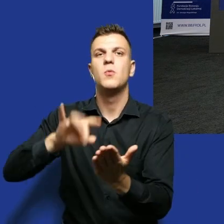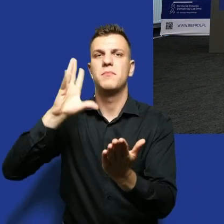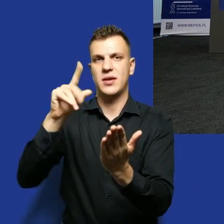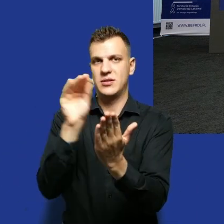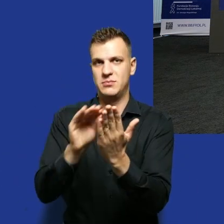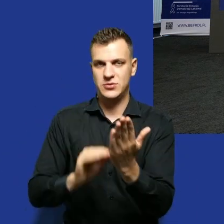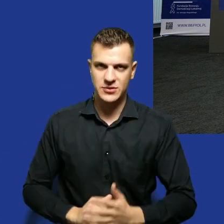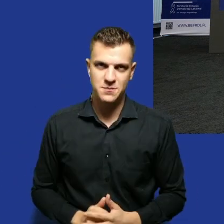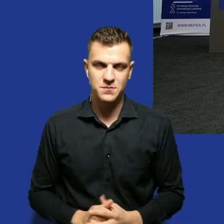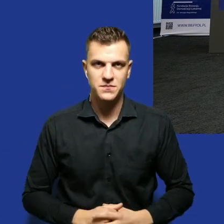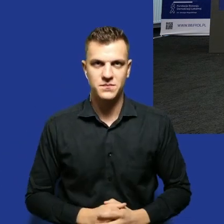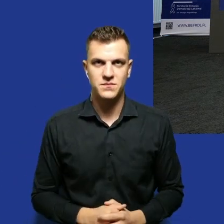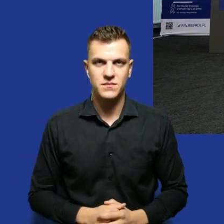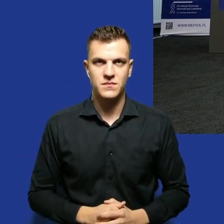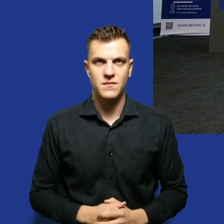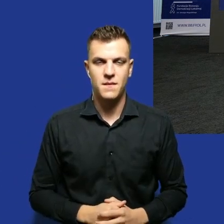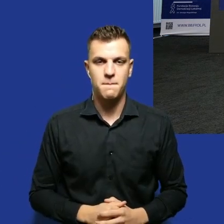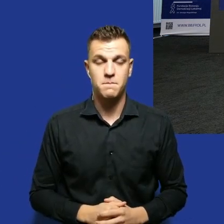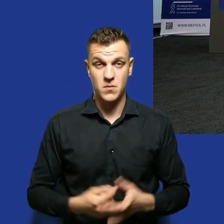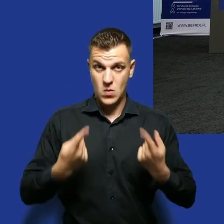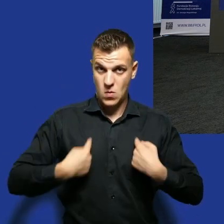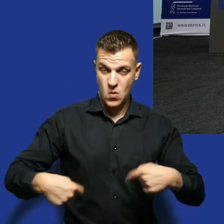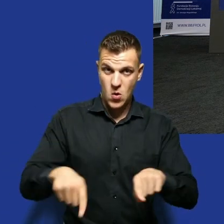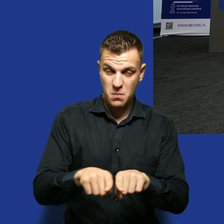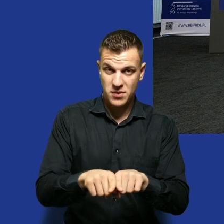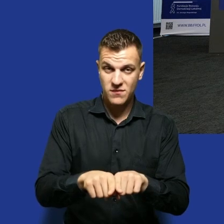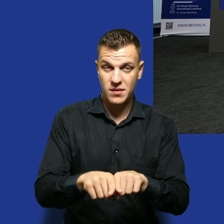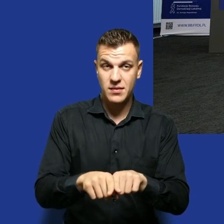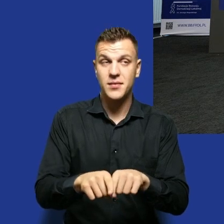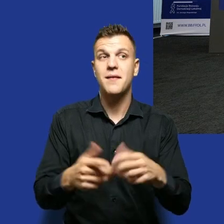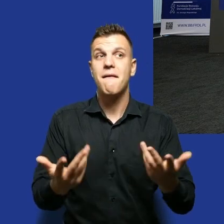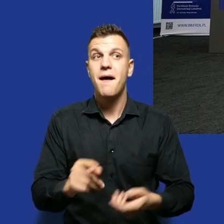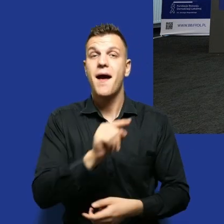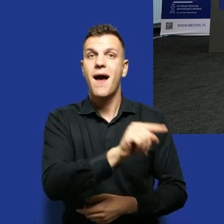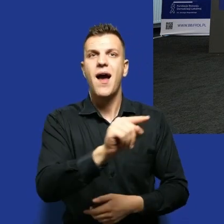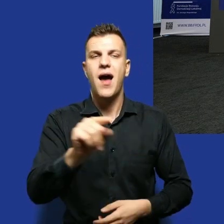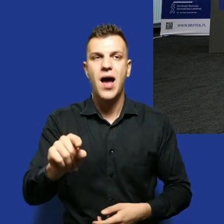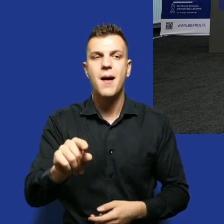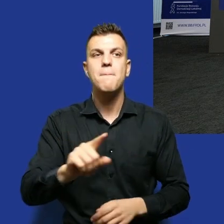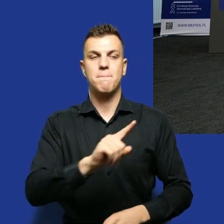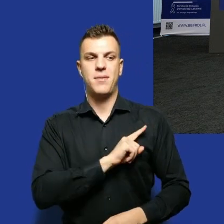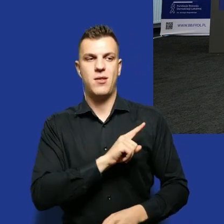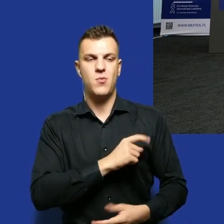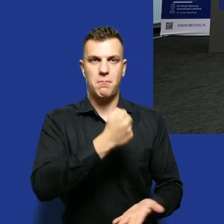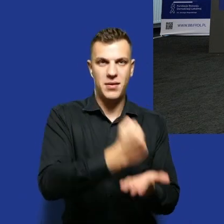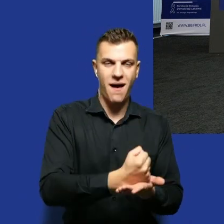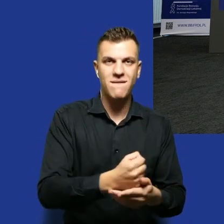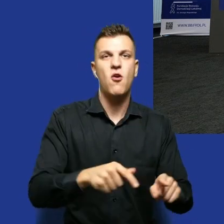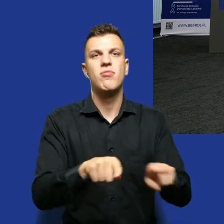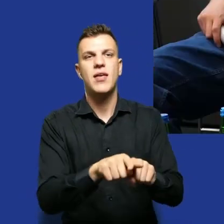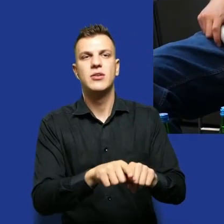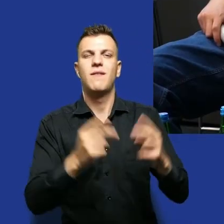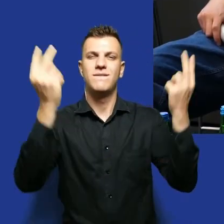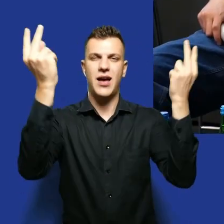że obywatele, zwłaszcza ci, którzy stoją na straży prawa i wartości, nie